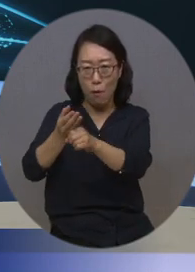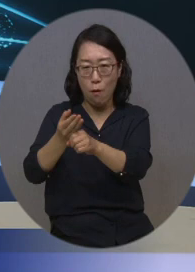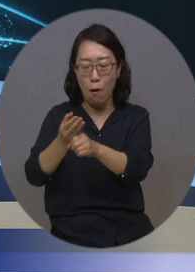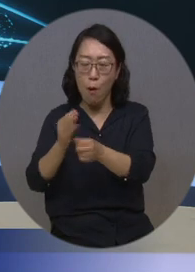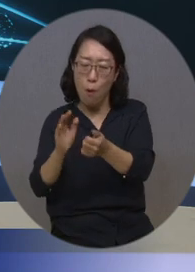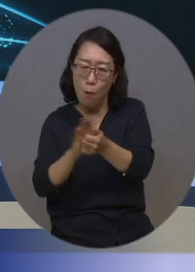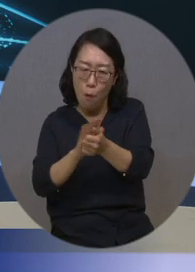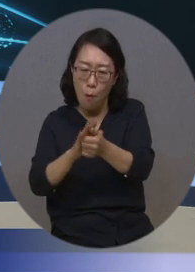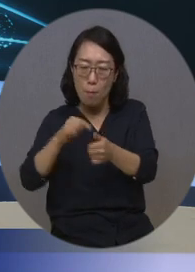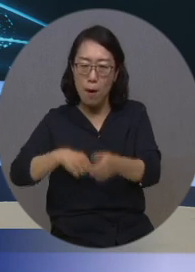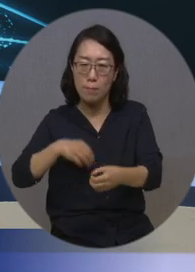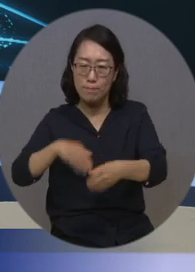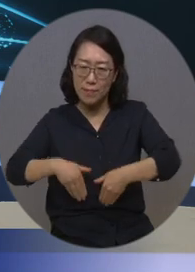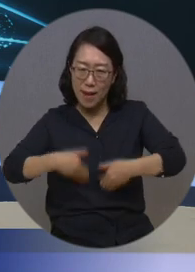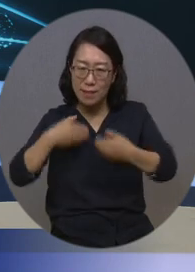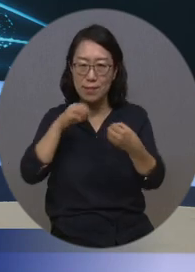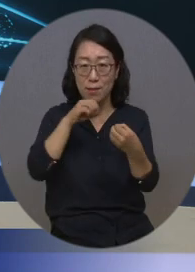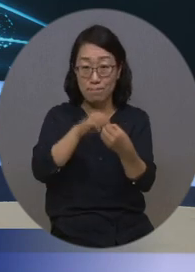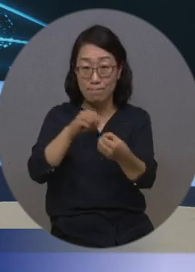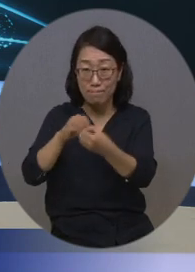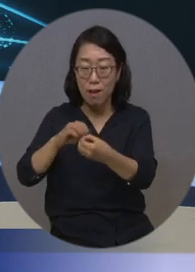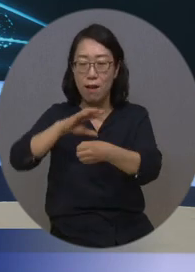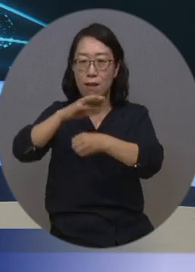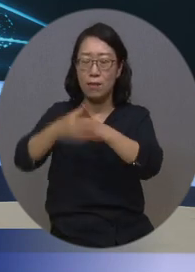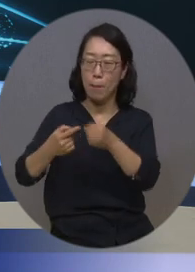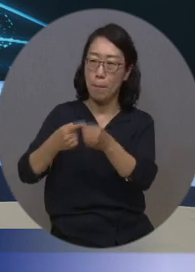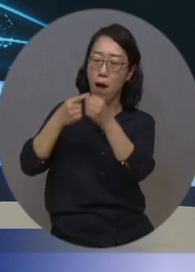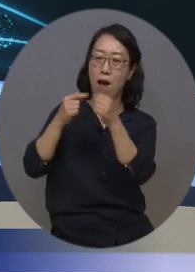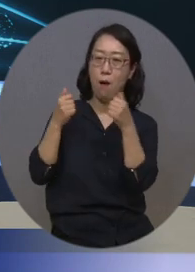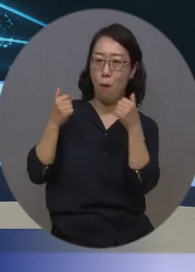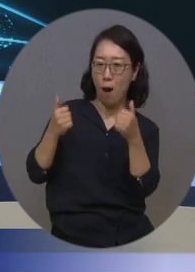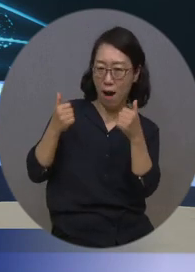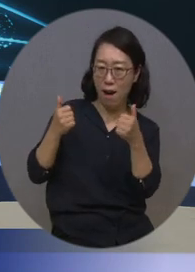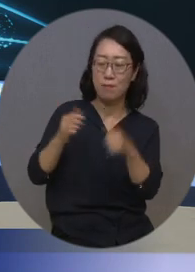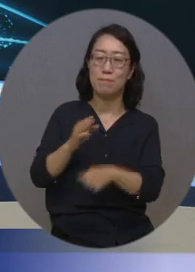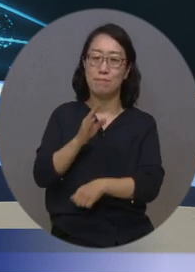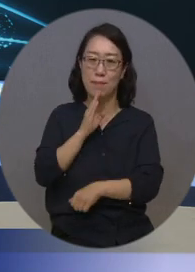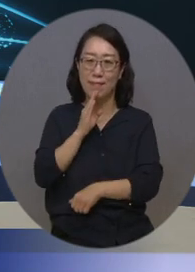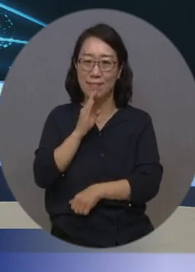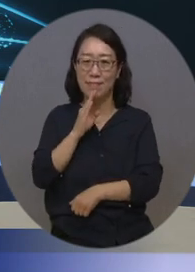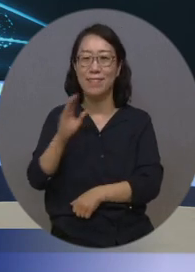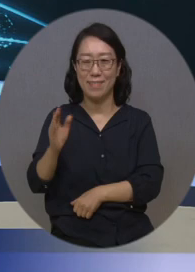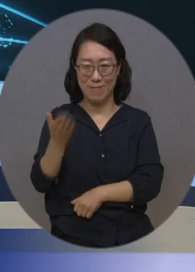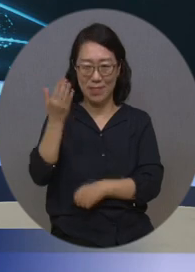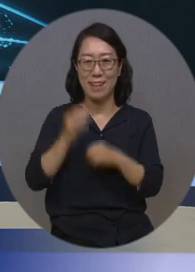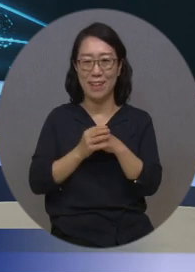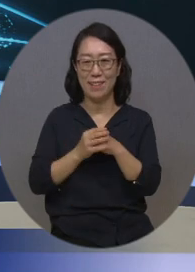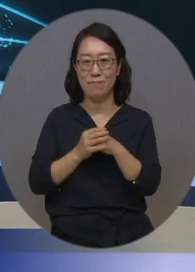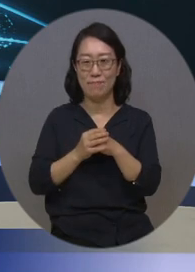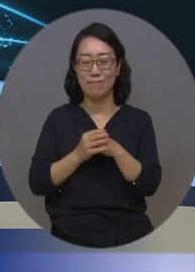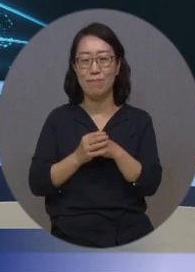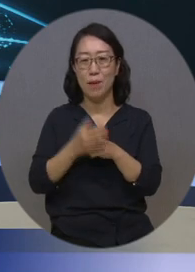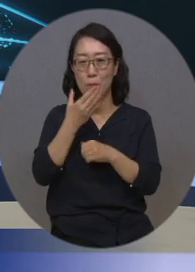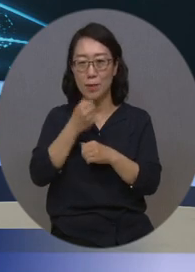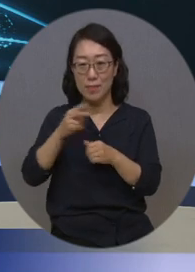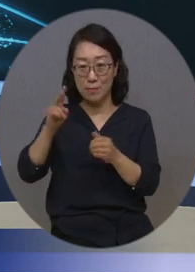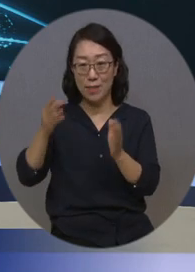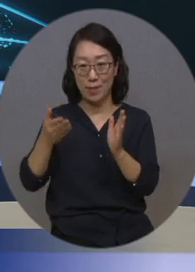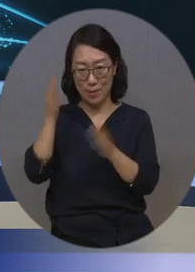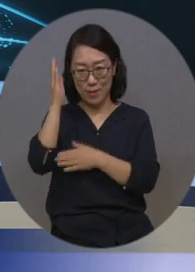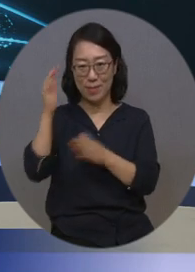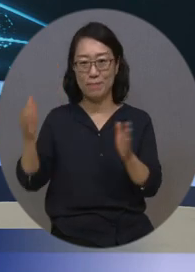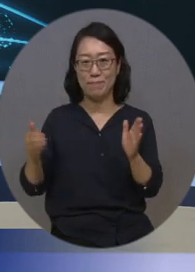배려와 따뜻한 마음이 세계 정상그룹의 선한 영향력의 비결이 아닐까 싶습니다. 이상 복지TV 뉴스를